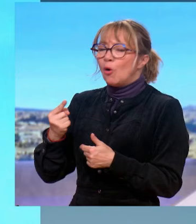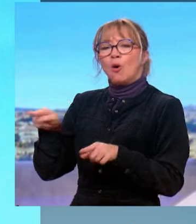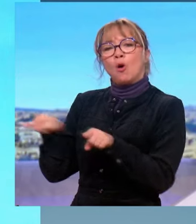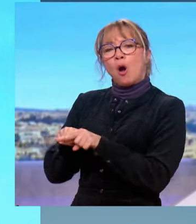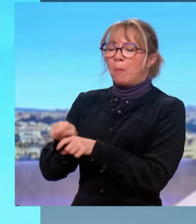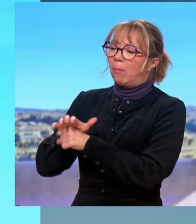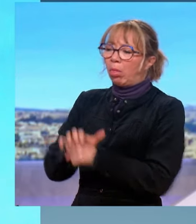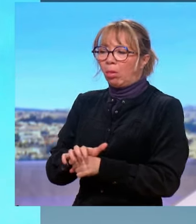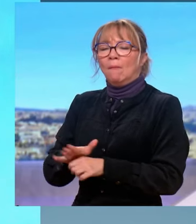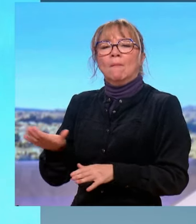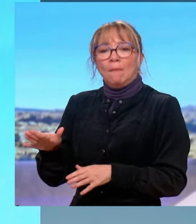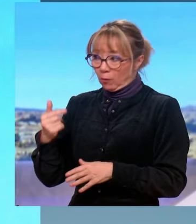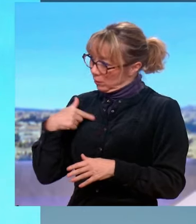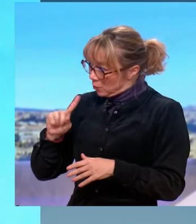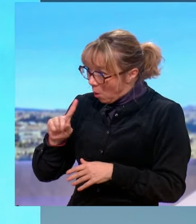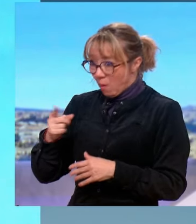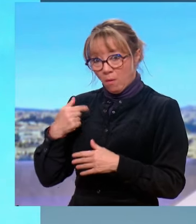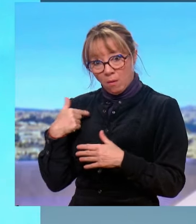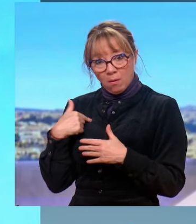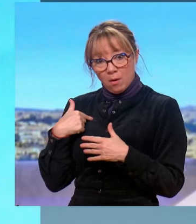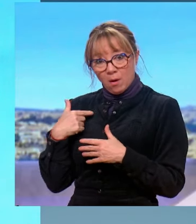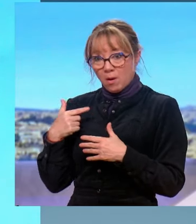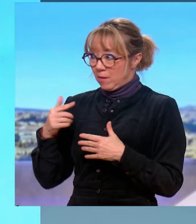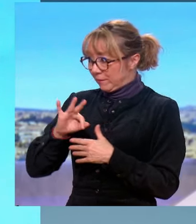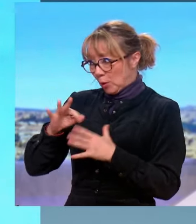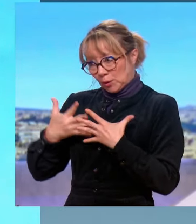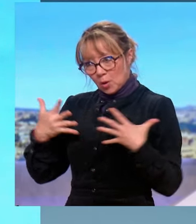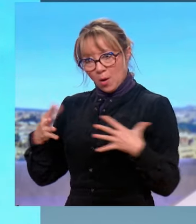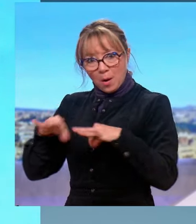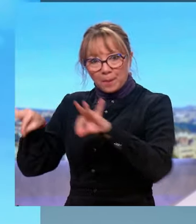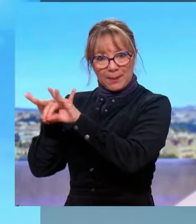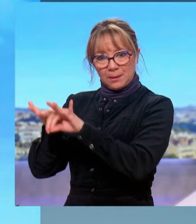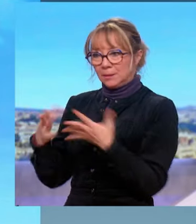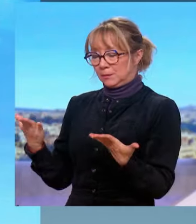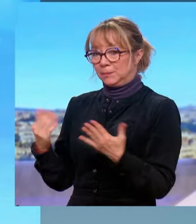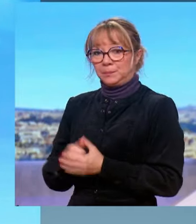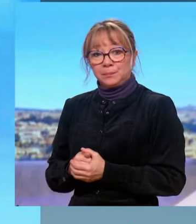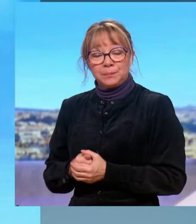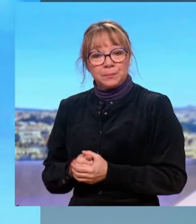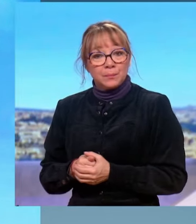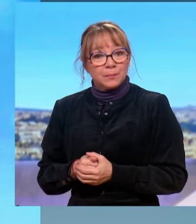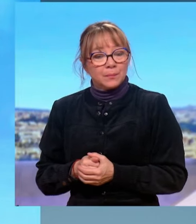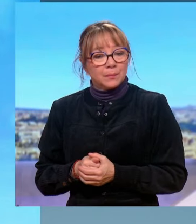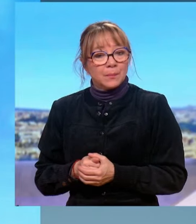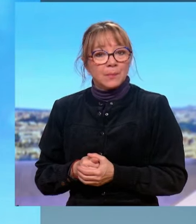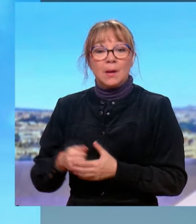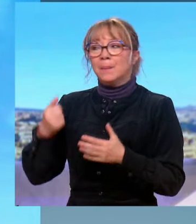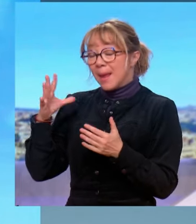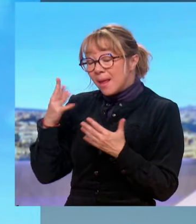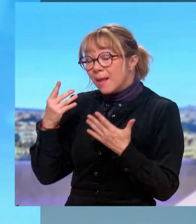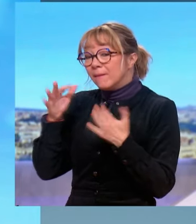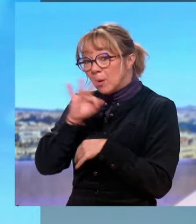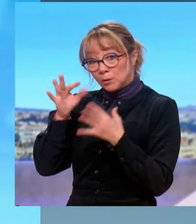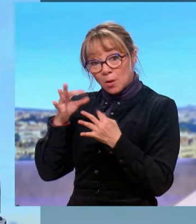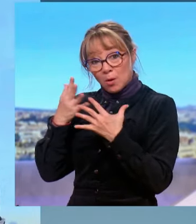le rôle qui est le nôtre. La France est un grand pays, une grande puissance diplomatique et elle occupe aujourd'hui une place importante au Proche-Orient. Est-ce que la France est un grand pays aussi sur un autre conflit, celui